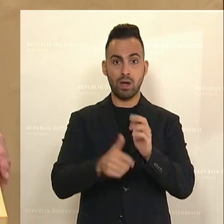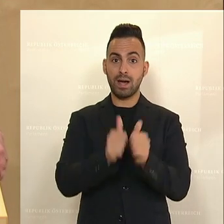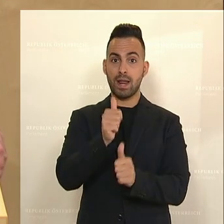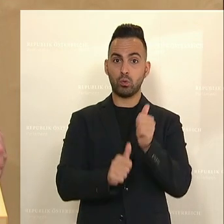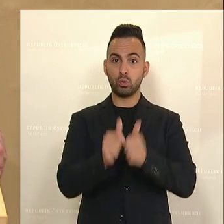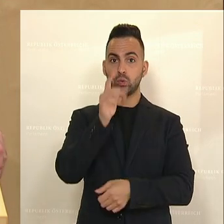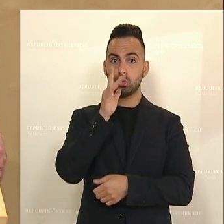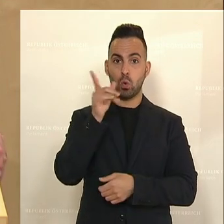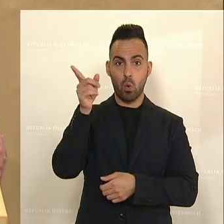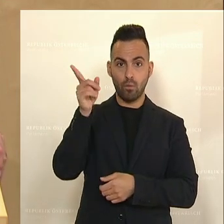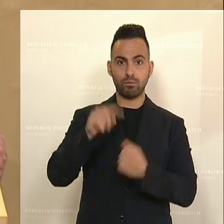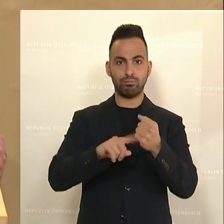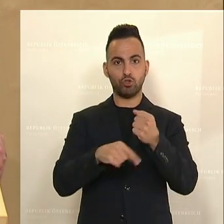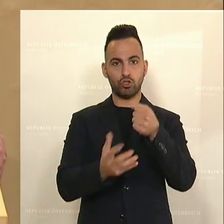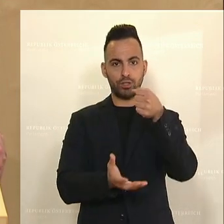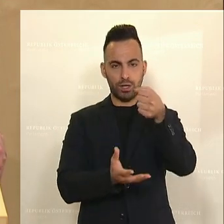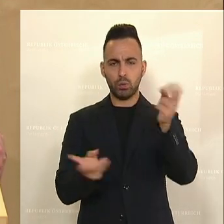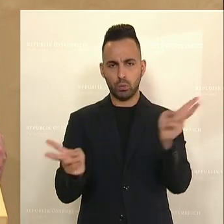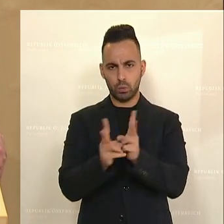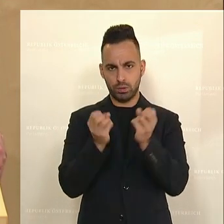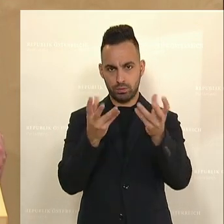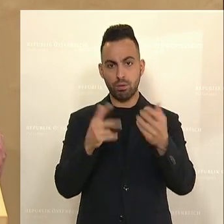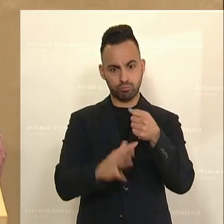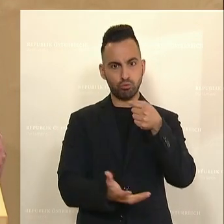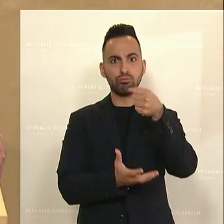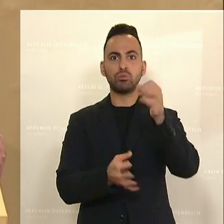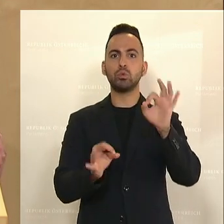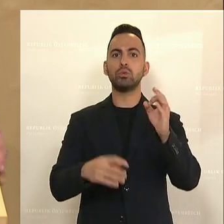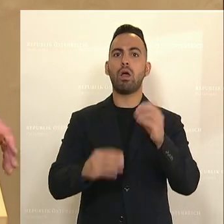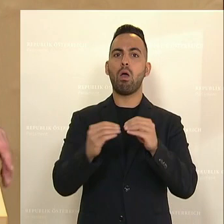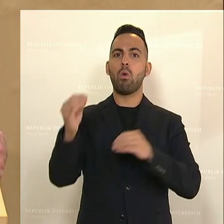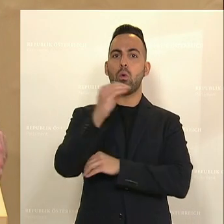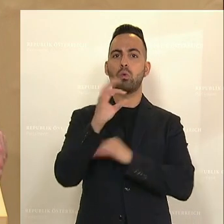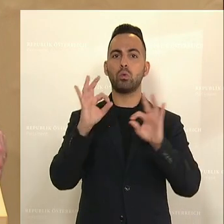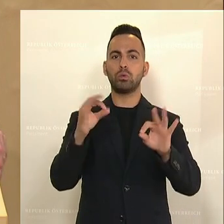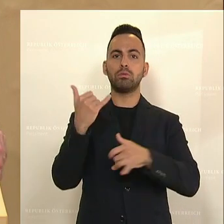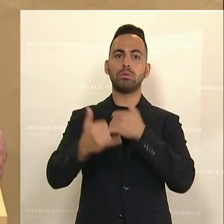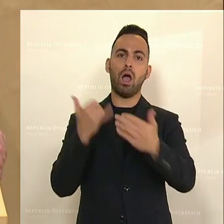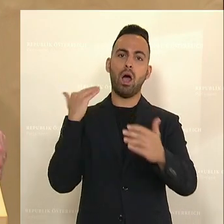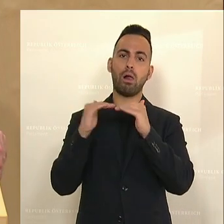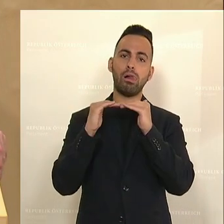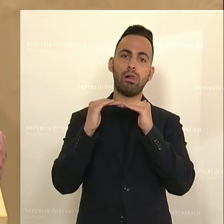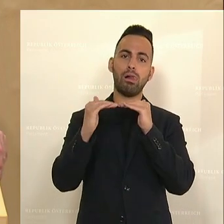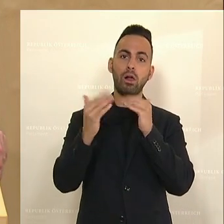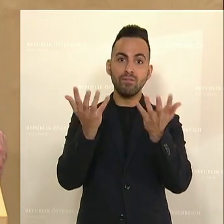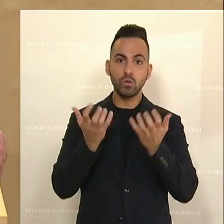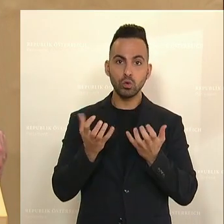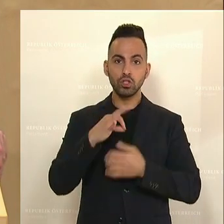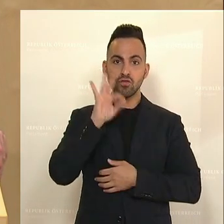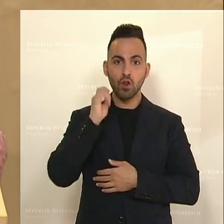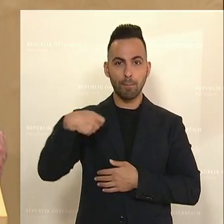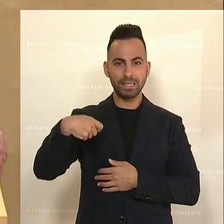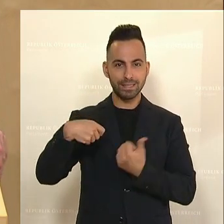ich darf kurz dazu Stellung nehmen, ist erfreulich. Es wurde erhöht, über die Jahre hat es immer ein großer Wunsch, Frau Präsident.